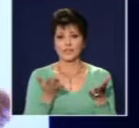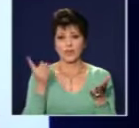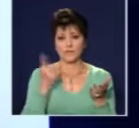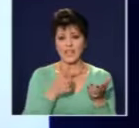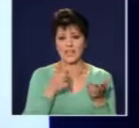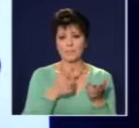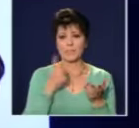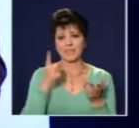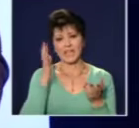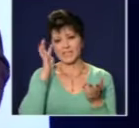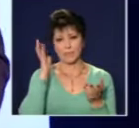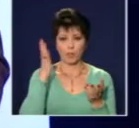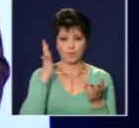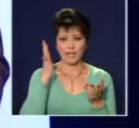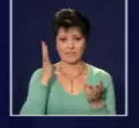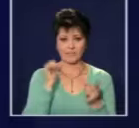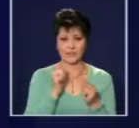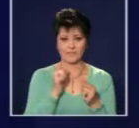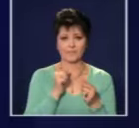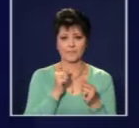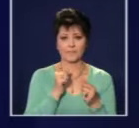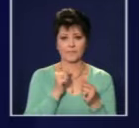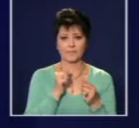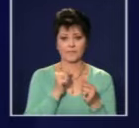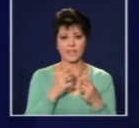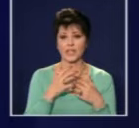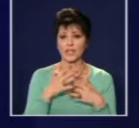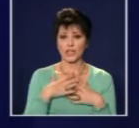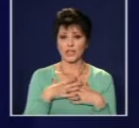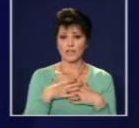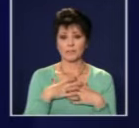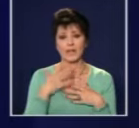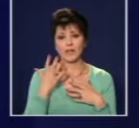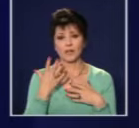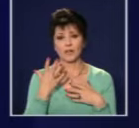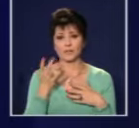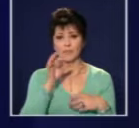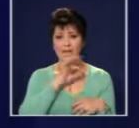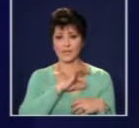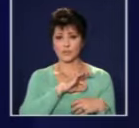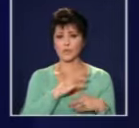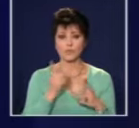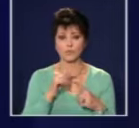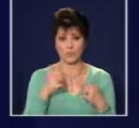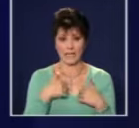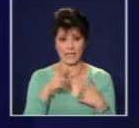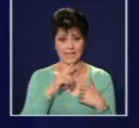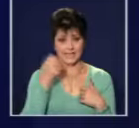Нека не говорим едновременно, моля ви. Възобновяемите източници има много голям ресурс, който ние не използваме.